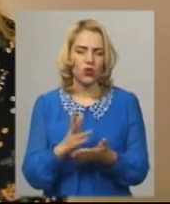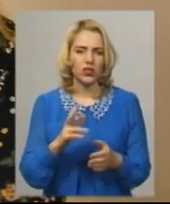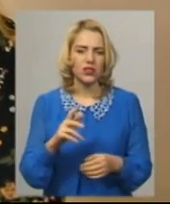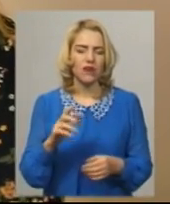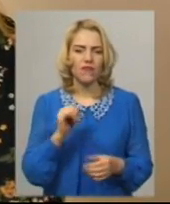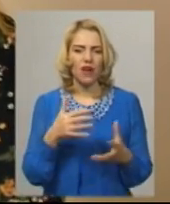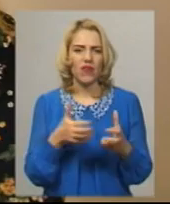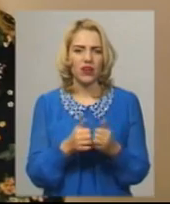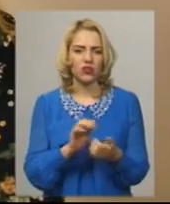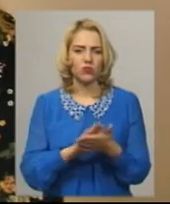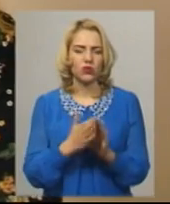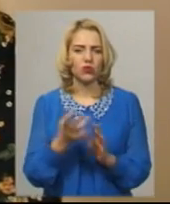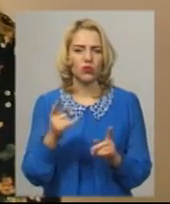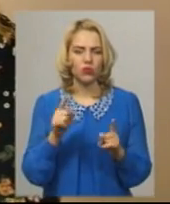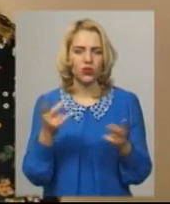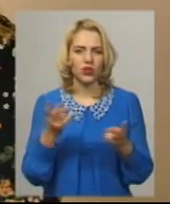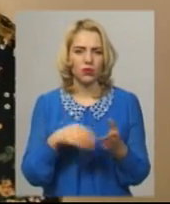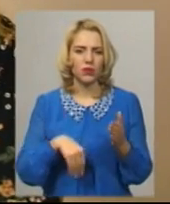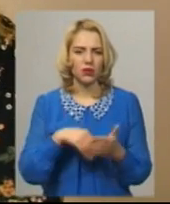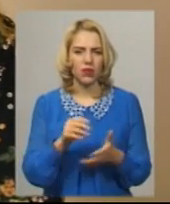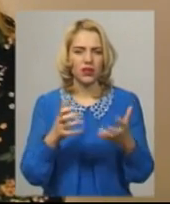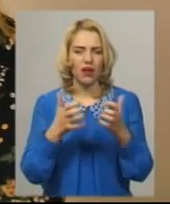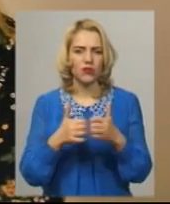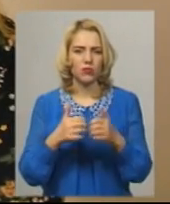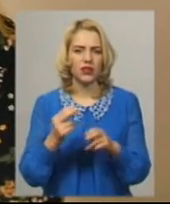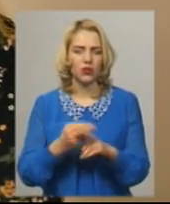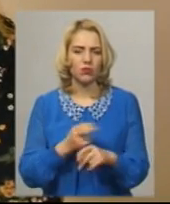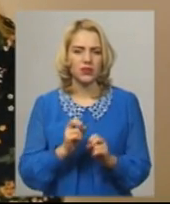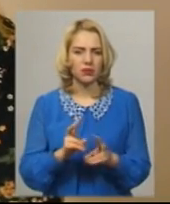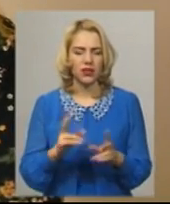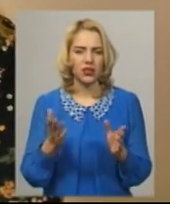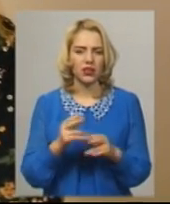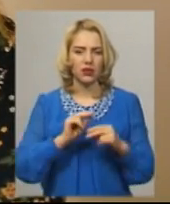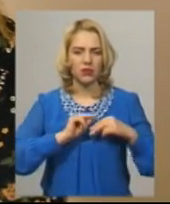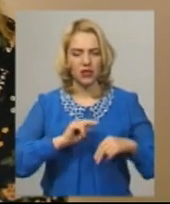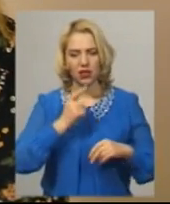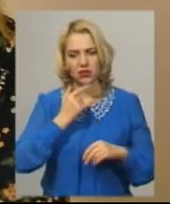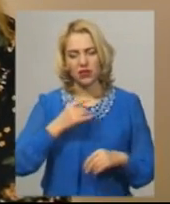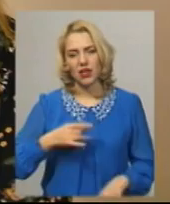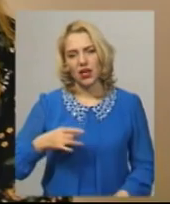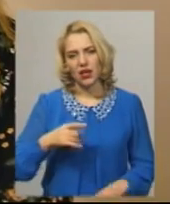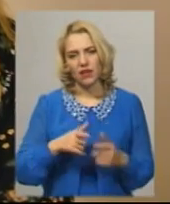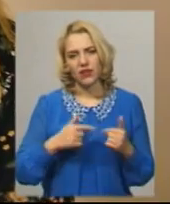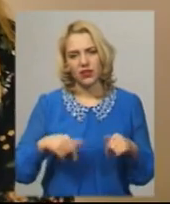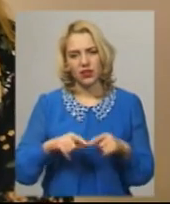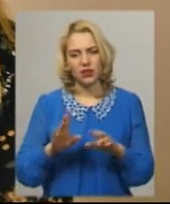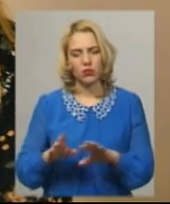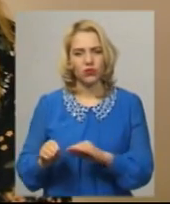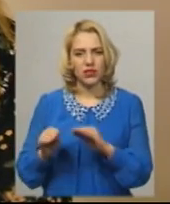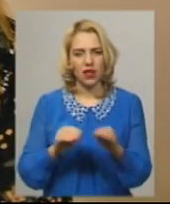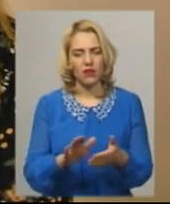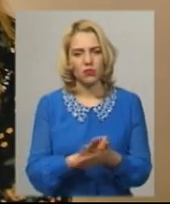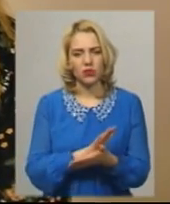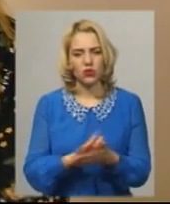у аварійному стані. Тому необхідно придбати автоматику безпеки, яку працівники Красилівського відділення встановлять